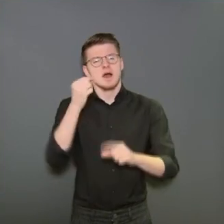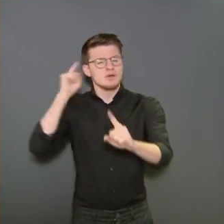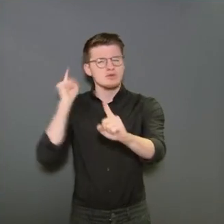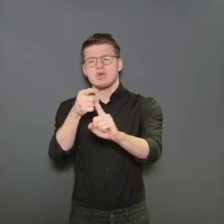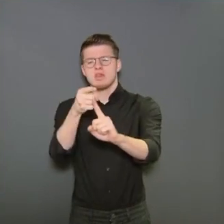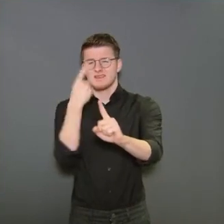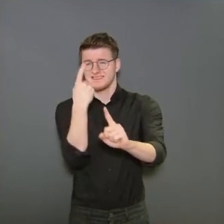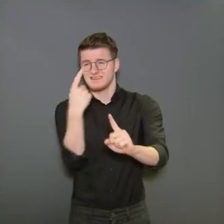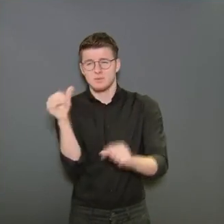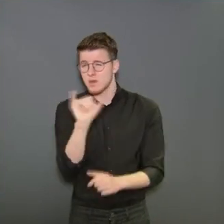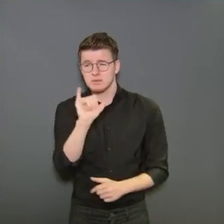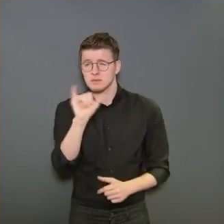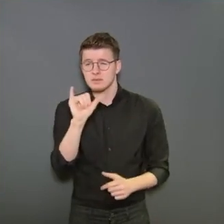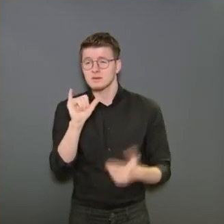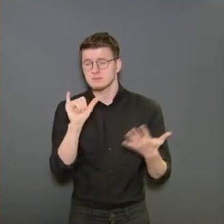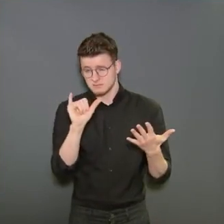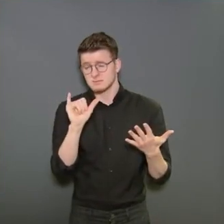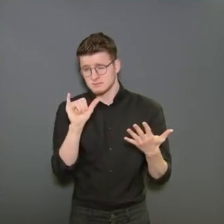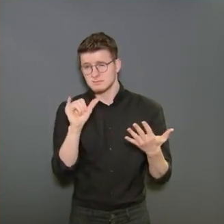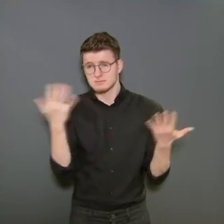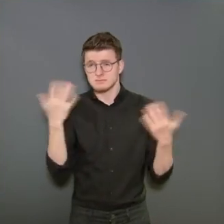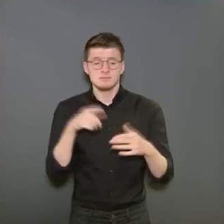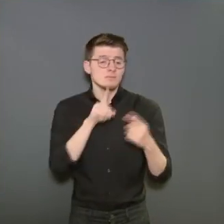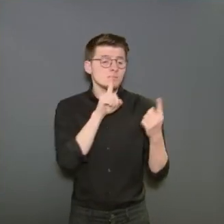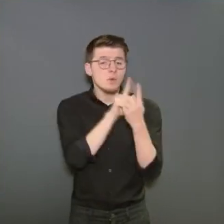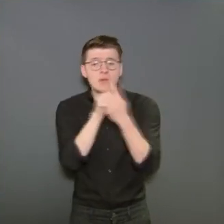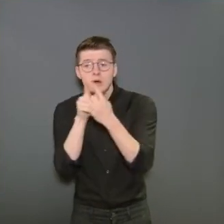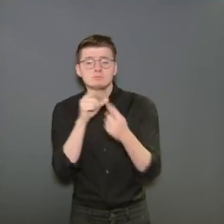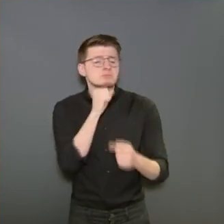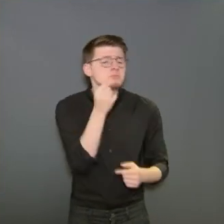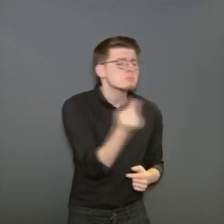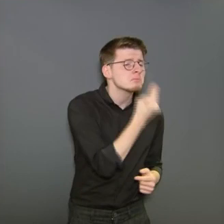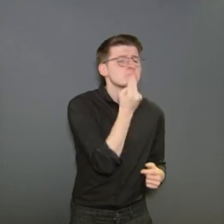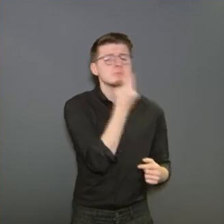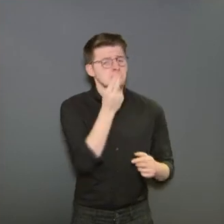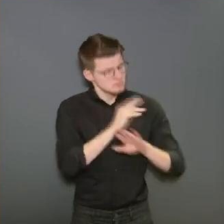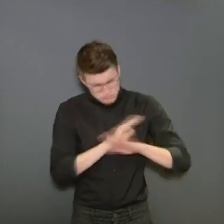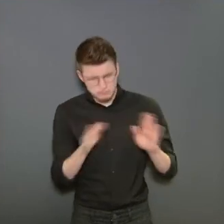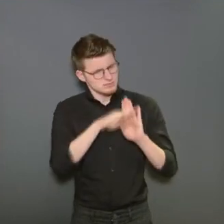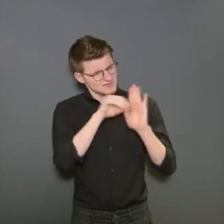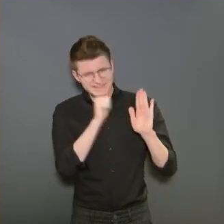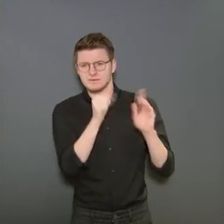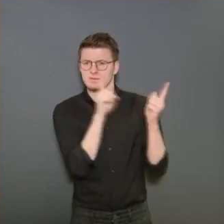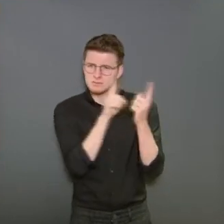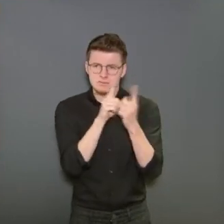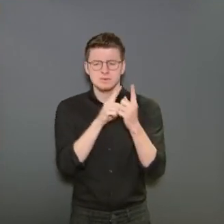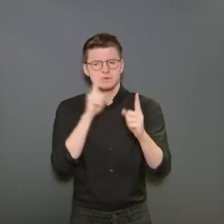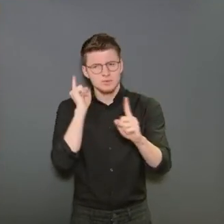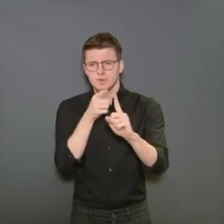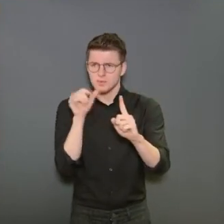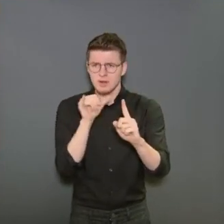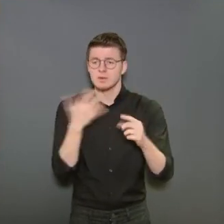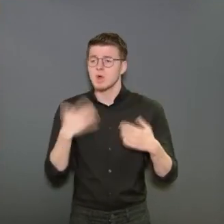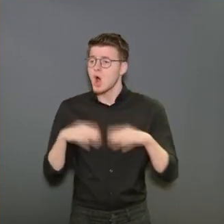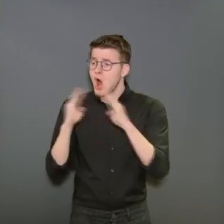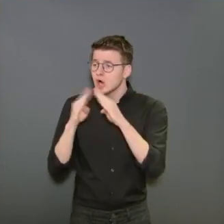grand objectif. L'objectif est d'éviter les contacts et surtout de veiller